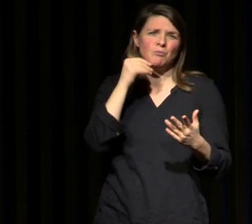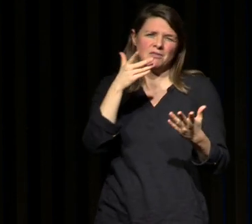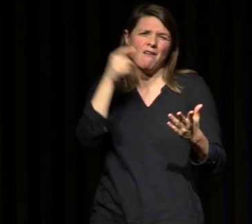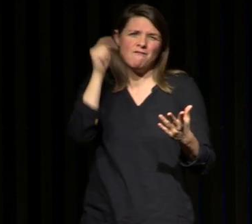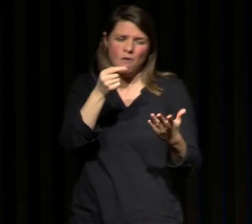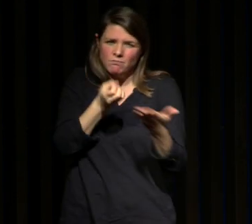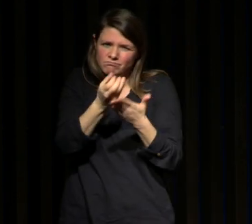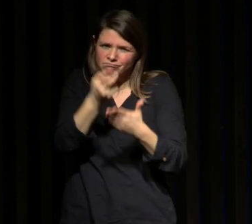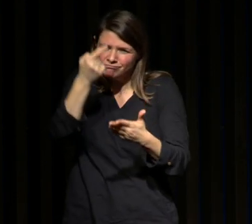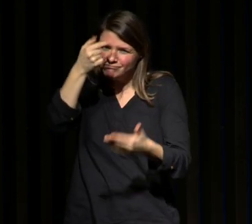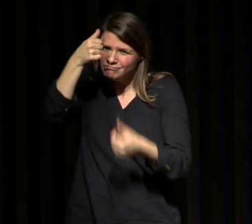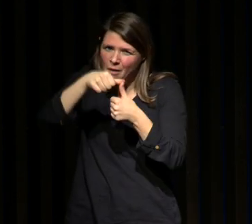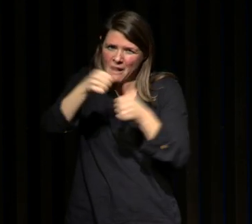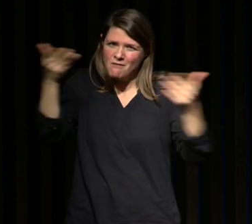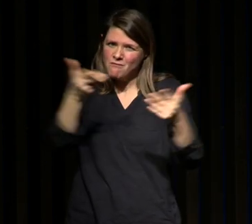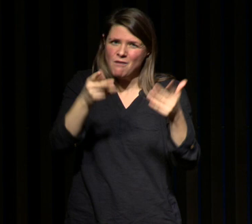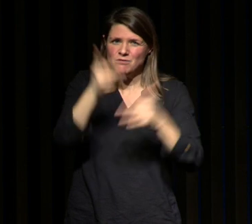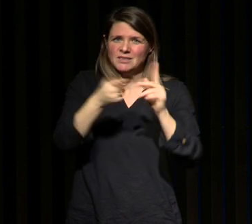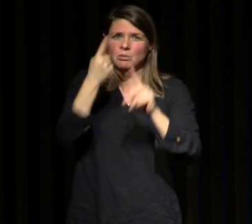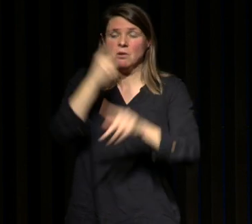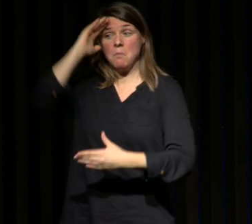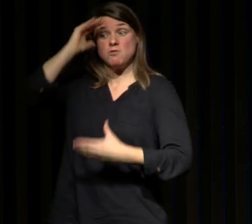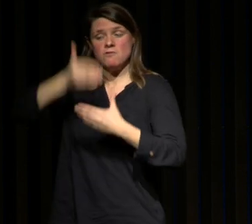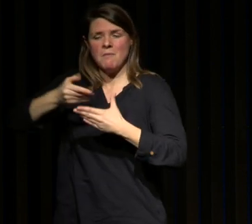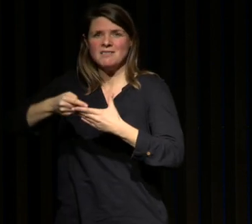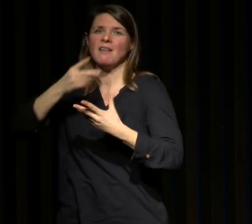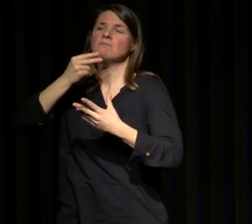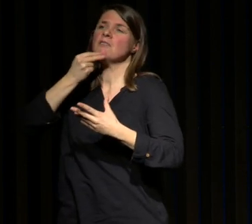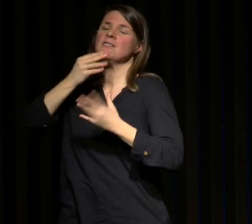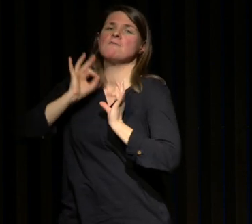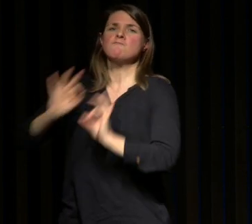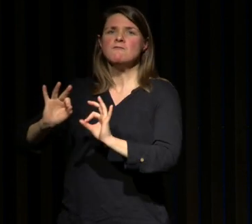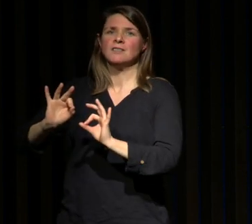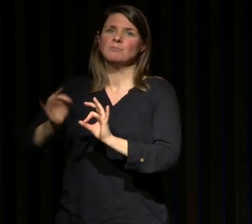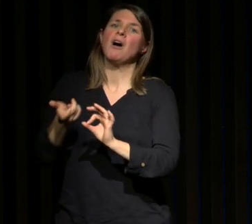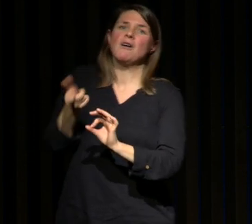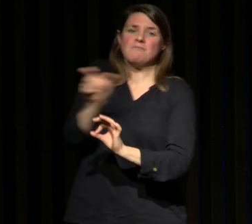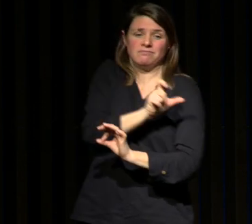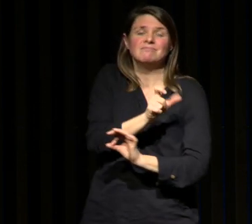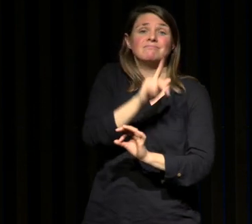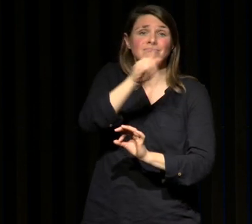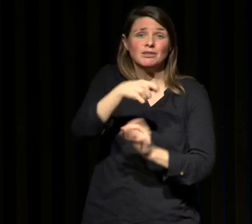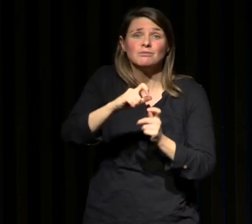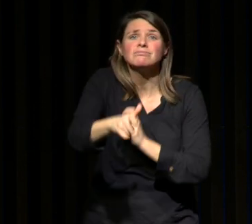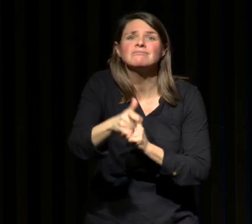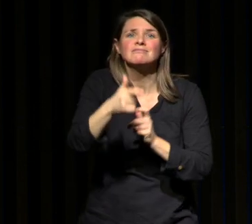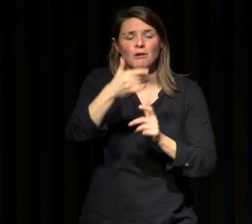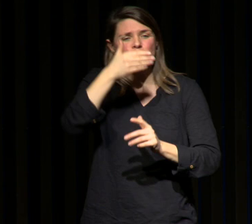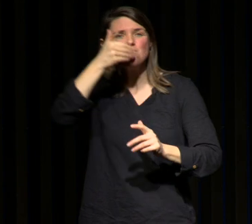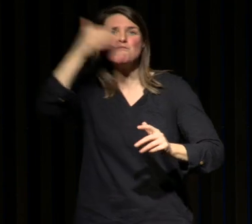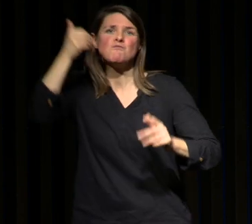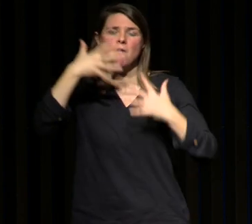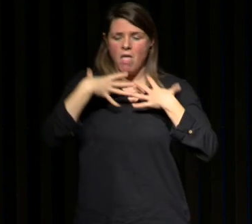retenir clé c'est de dire que grâce au sommeil vous avez bien entendu améliorer vos fonctions vitales mais vous avez aussi amélioré